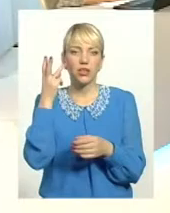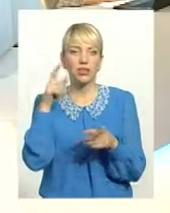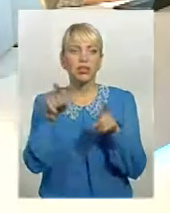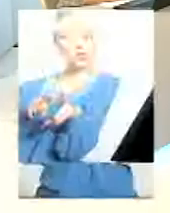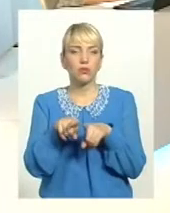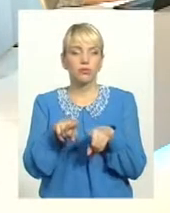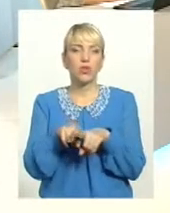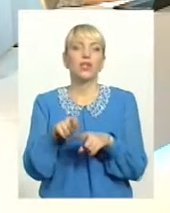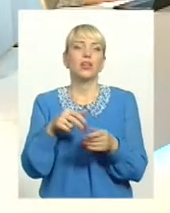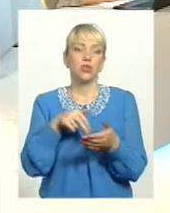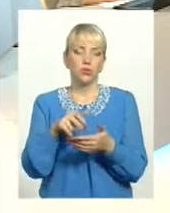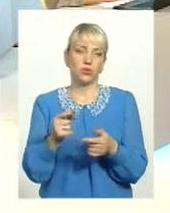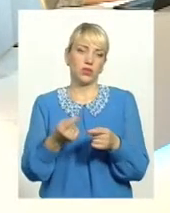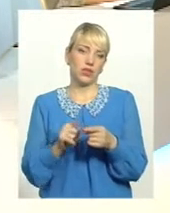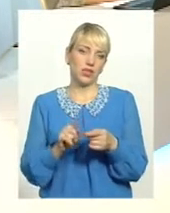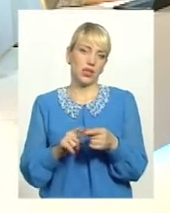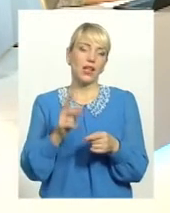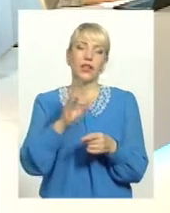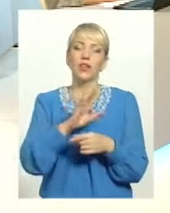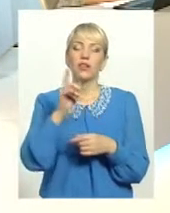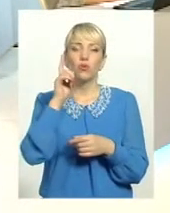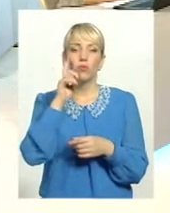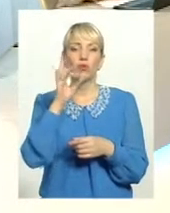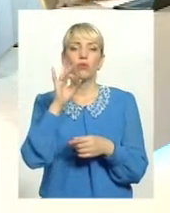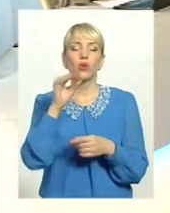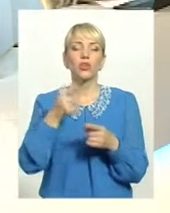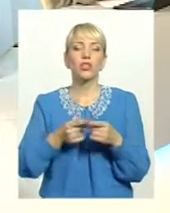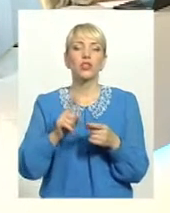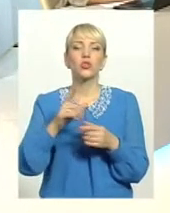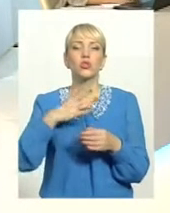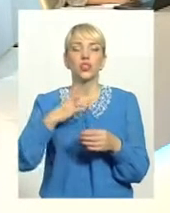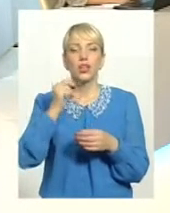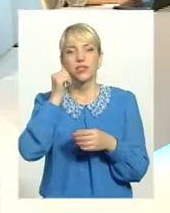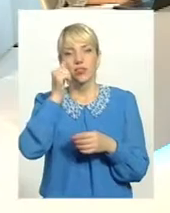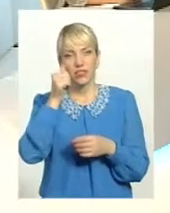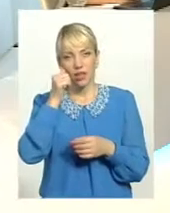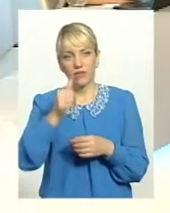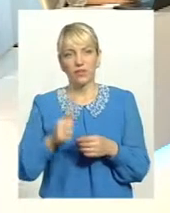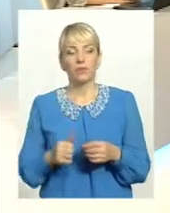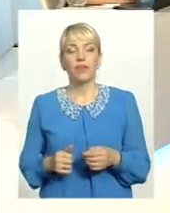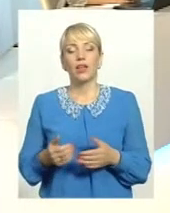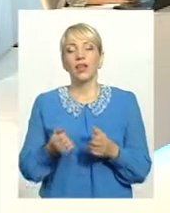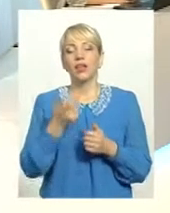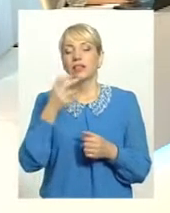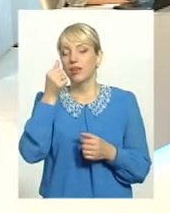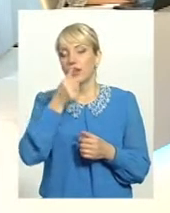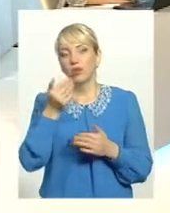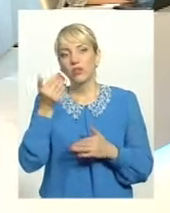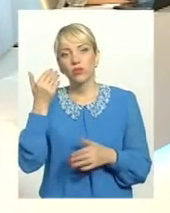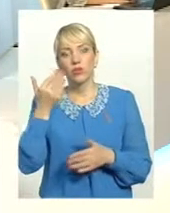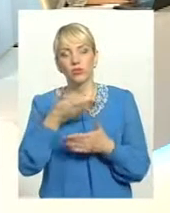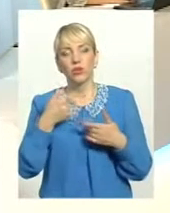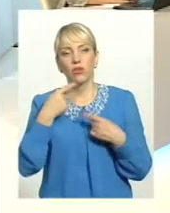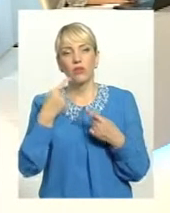от, йдуть на це, і не думаючи про те, що їх чекає завтра. Свого часу, кілька років тому, ми говорили в цій студії про те,